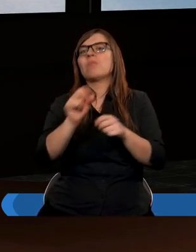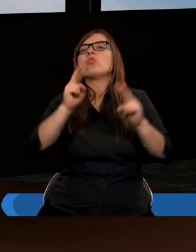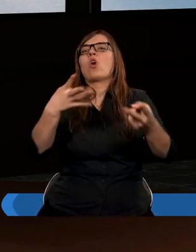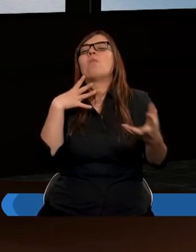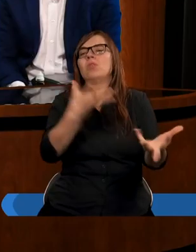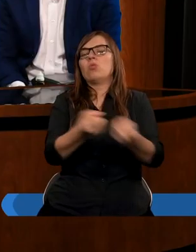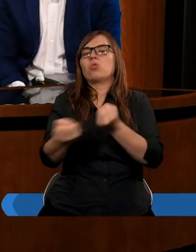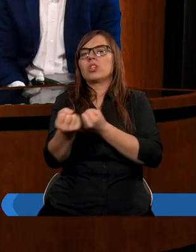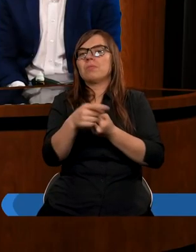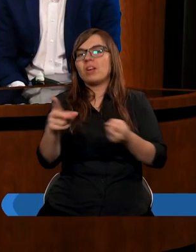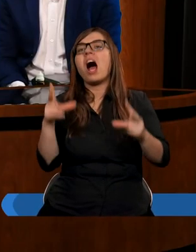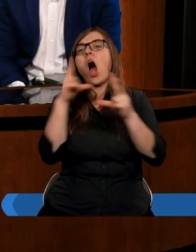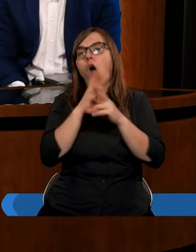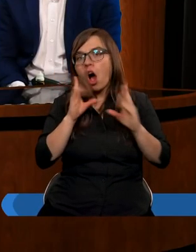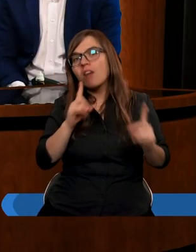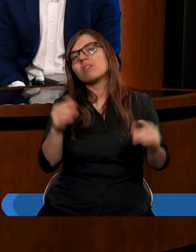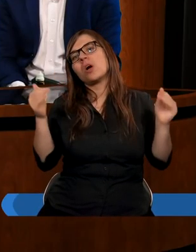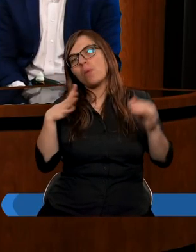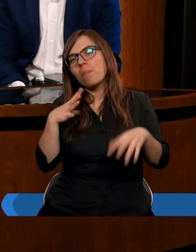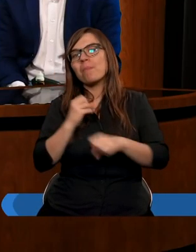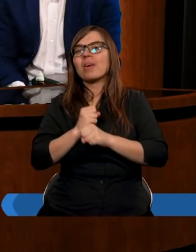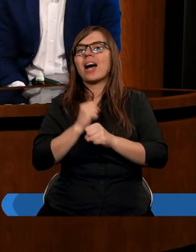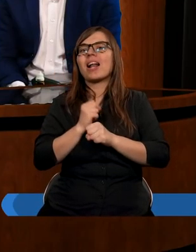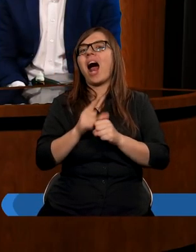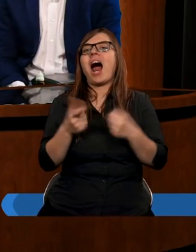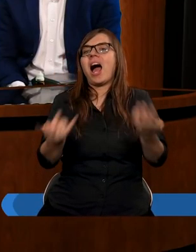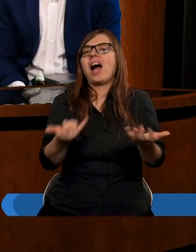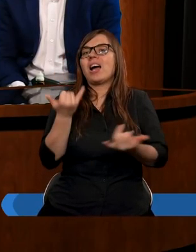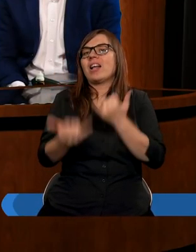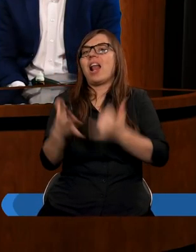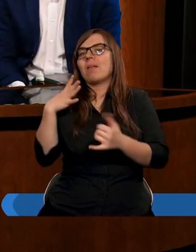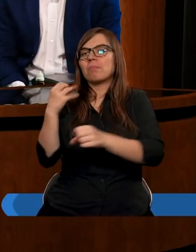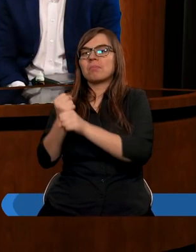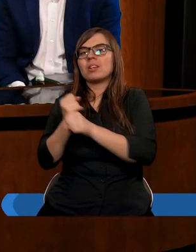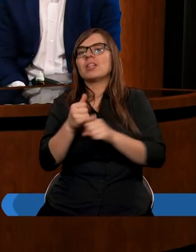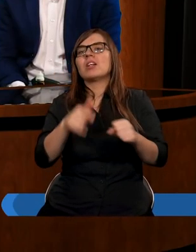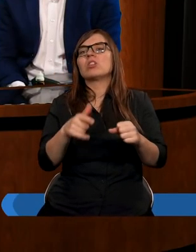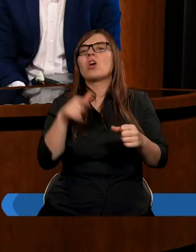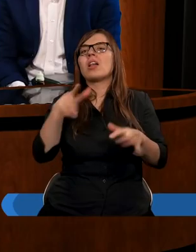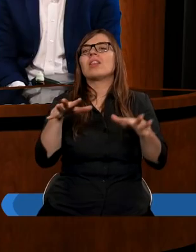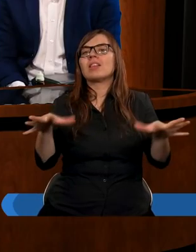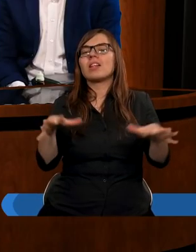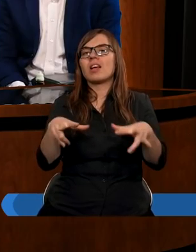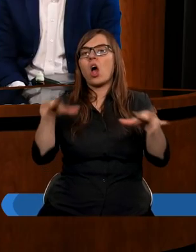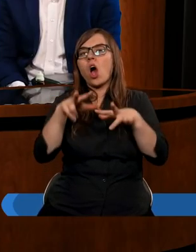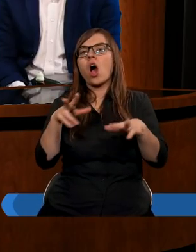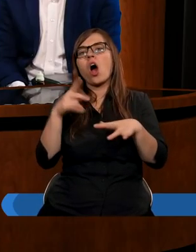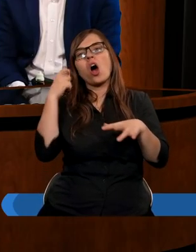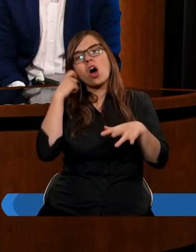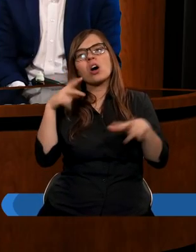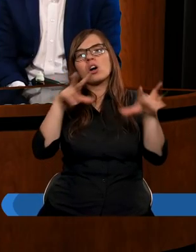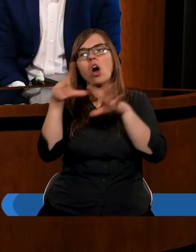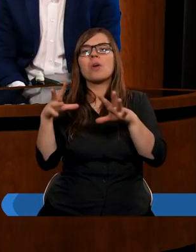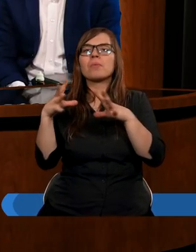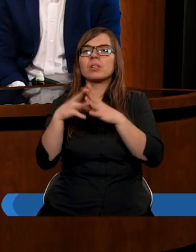się utrzymywali? I owszem, mogliby pracować, ale jeżeli by pracowali, no to tyle tych godzin, osiem, dziesięć